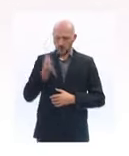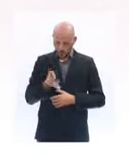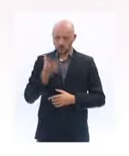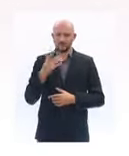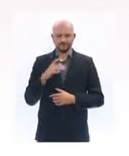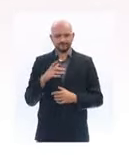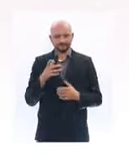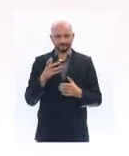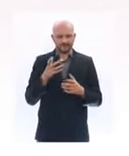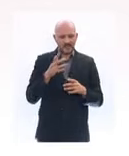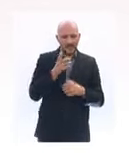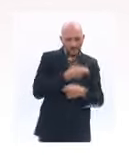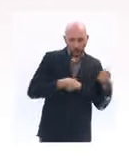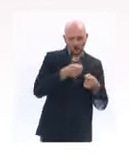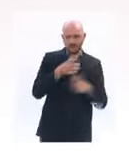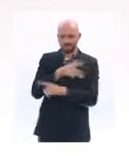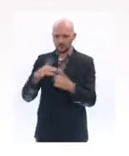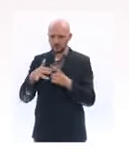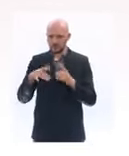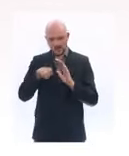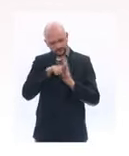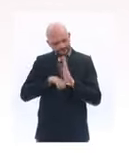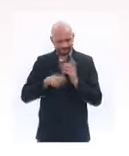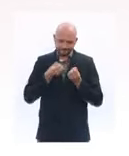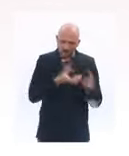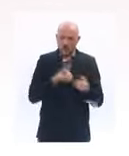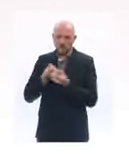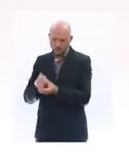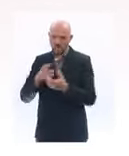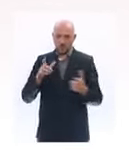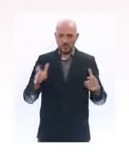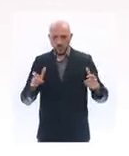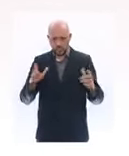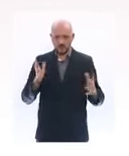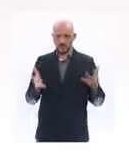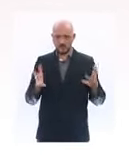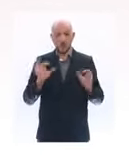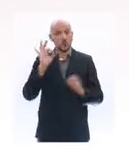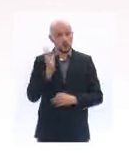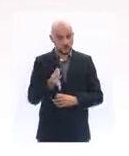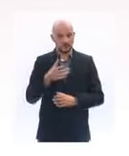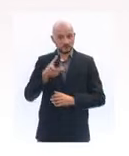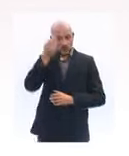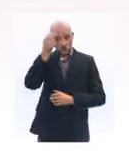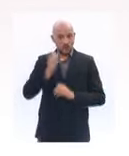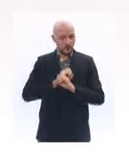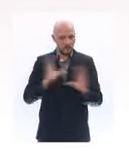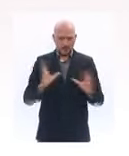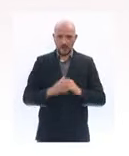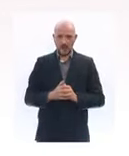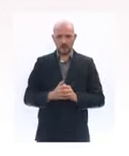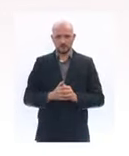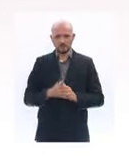de la mise en œuvre de telles mesures. Je comprends la difficulté immense, le